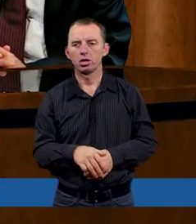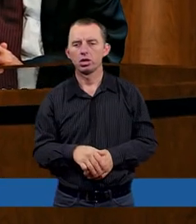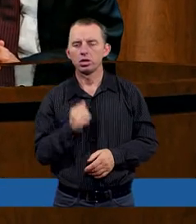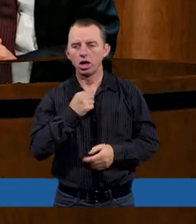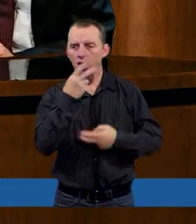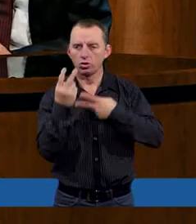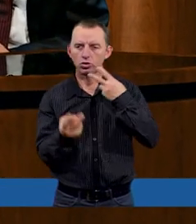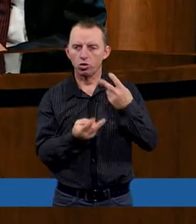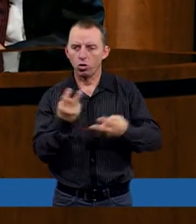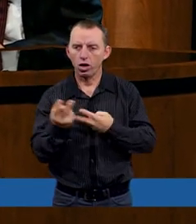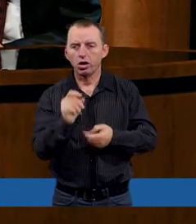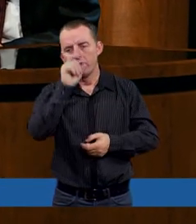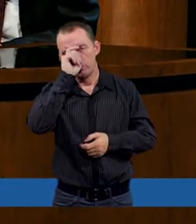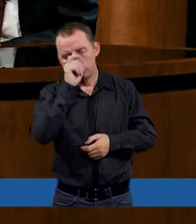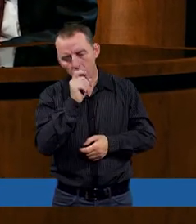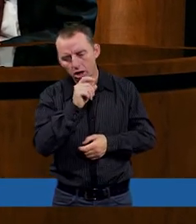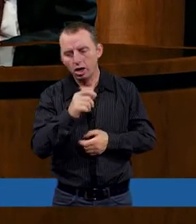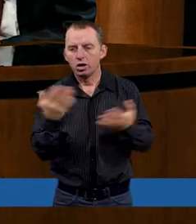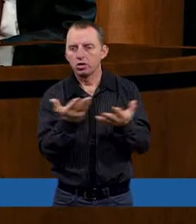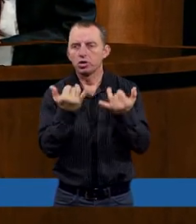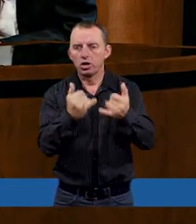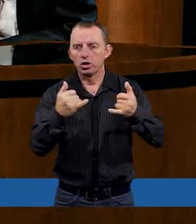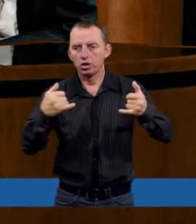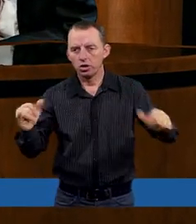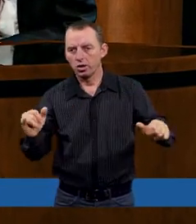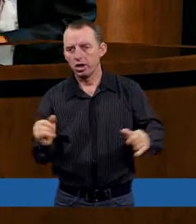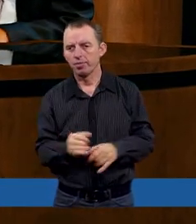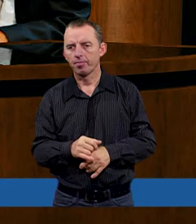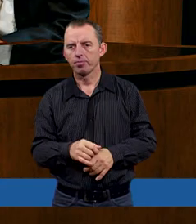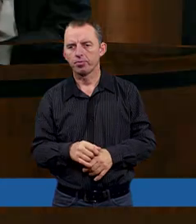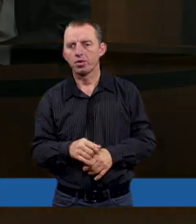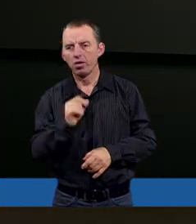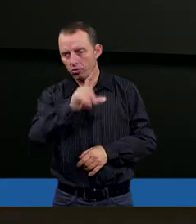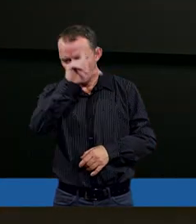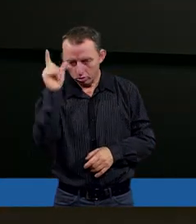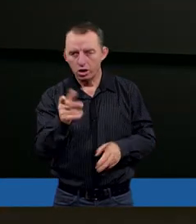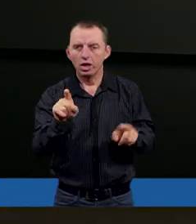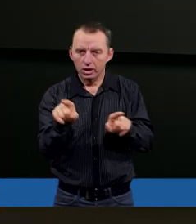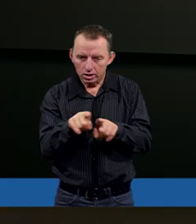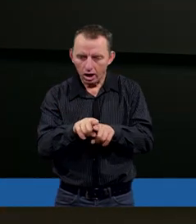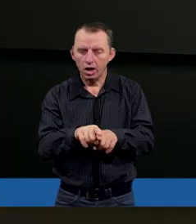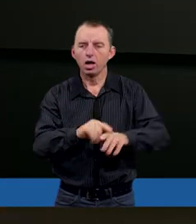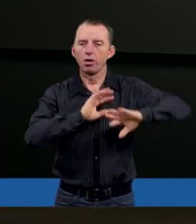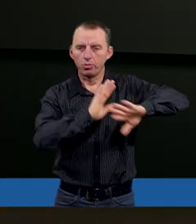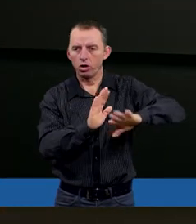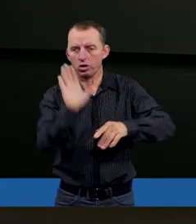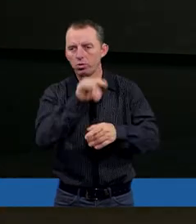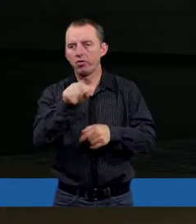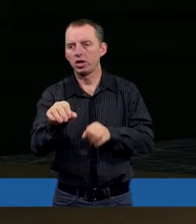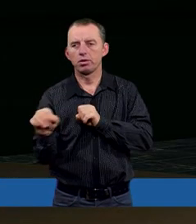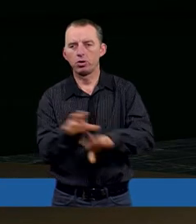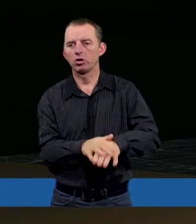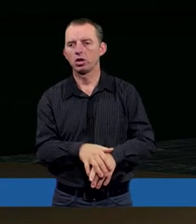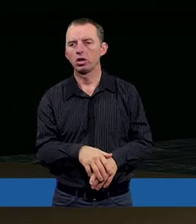zła gdzie indziej. Ale nawet szukając zła, w ludziach i tak bronisz w ten sposób Pana Boga. Estero.